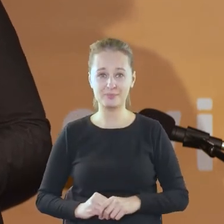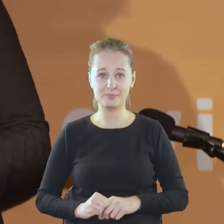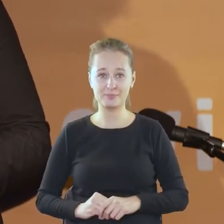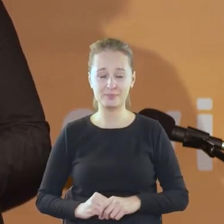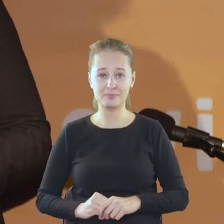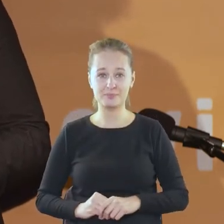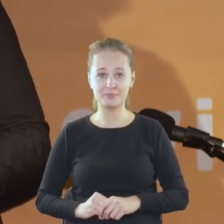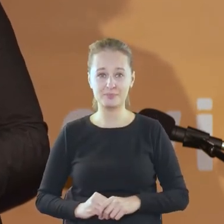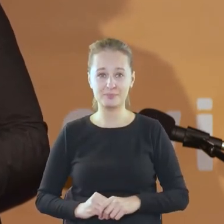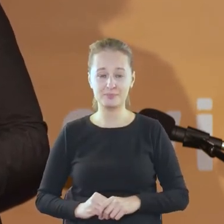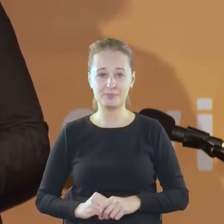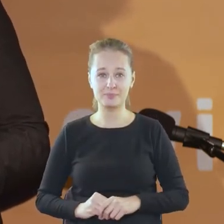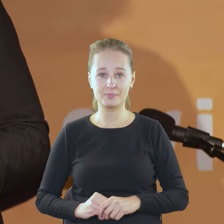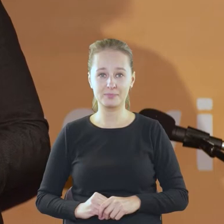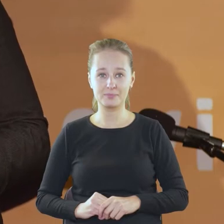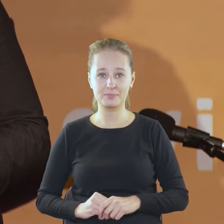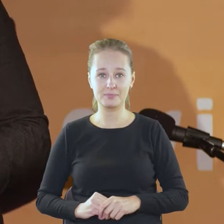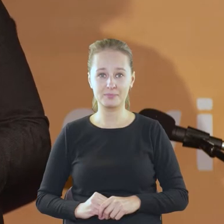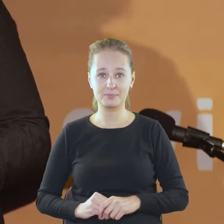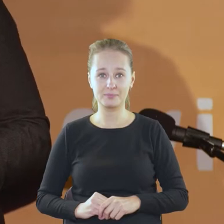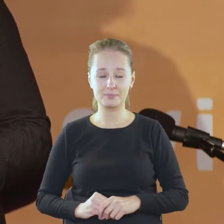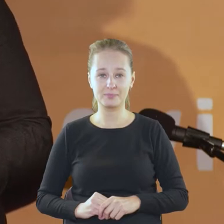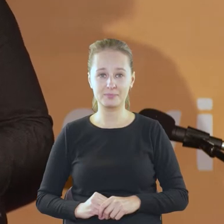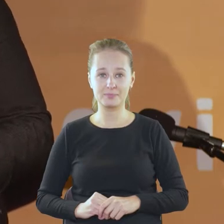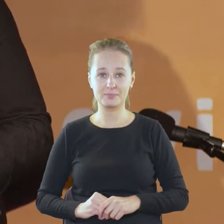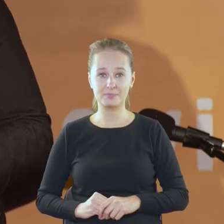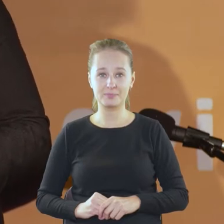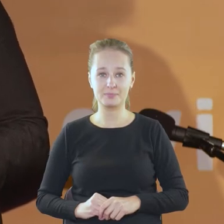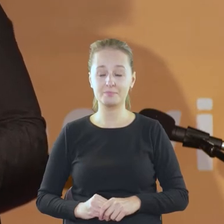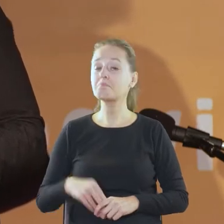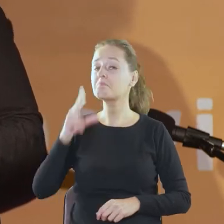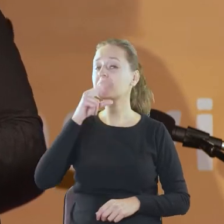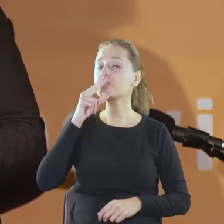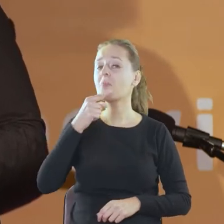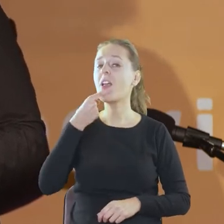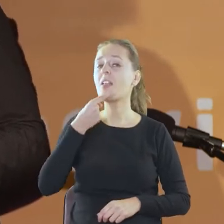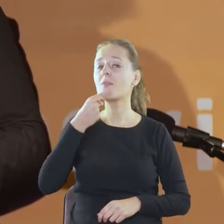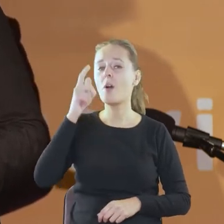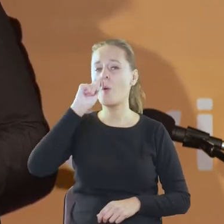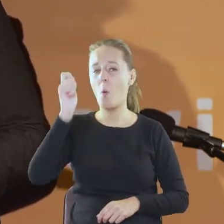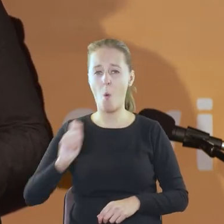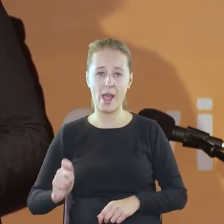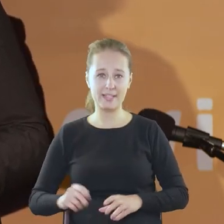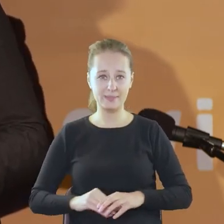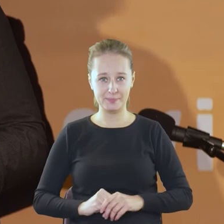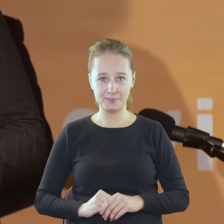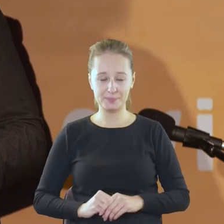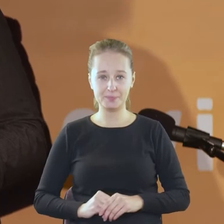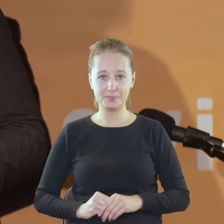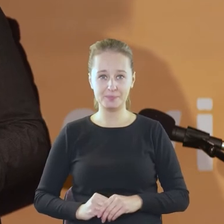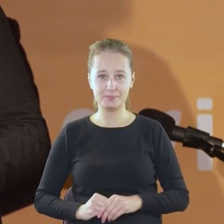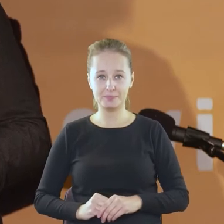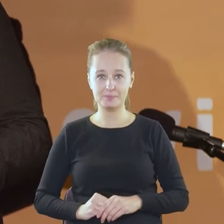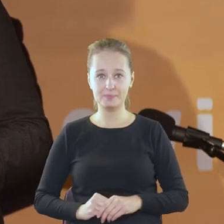ukraińskich druzjów, które zaraz u Polski. Ja nadzieję, że ktoś może tu też znamy na tej